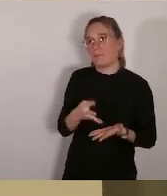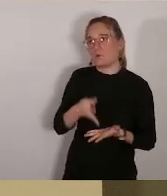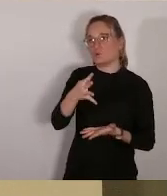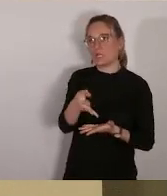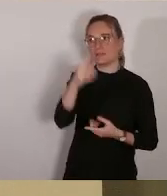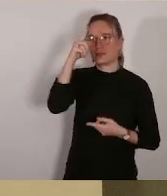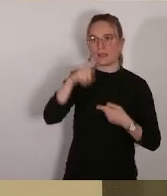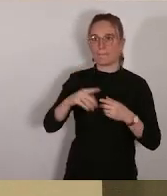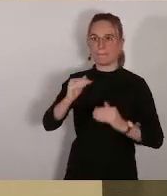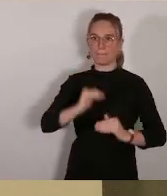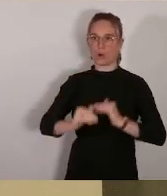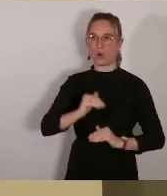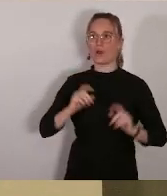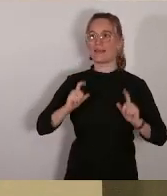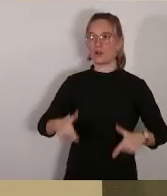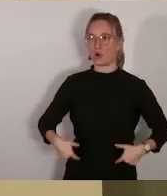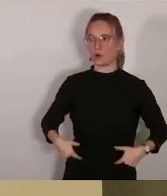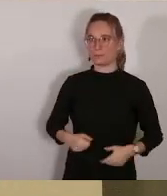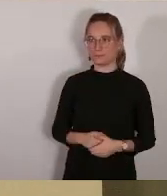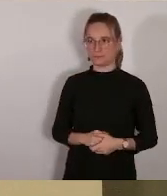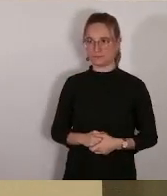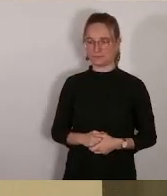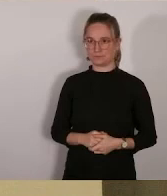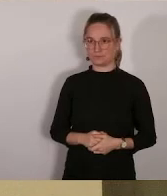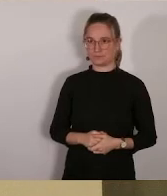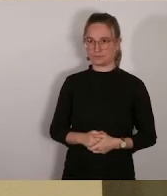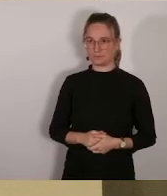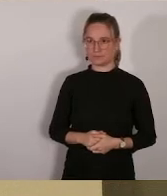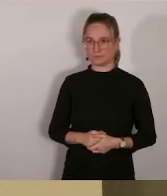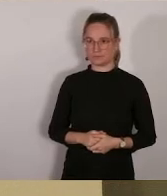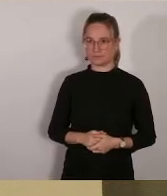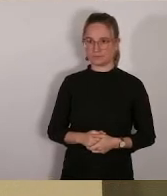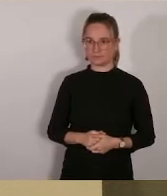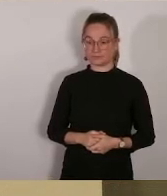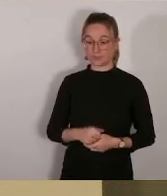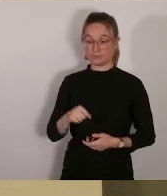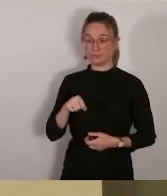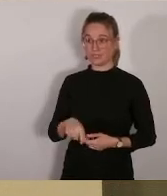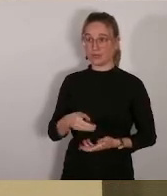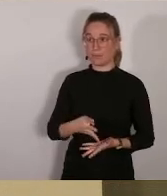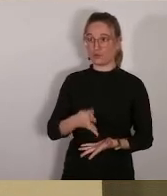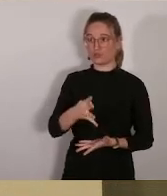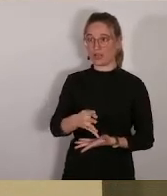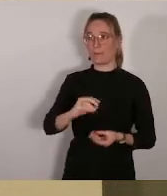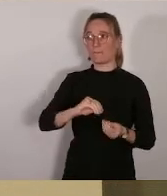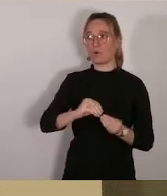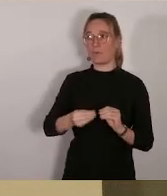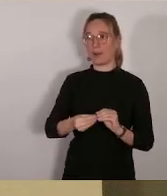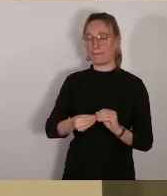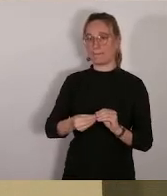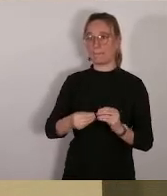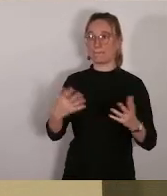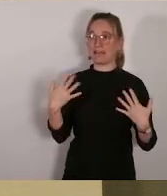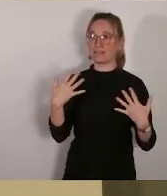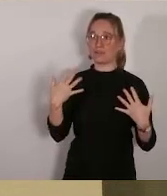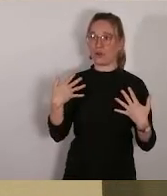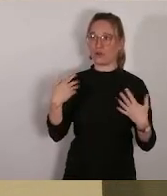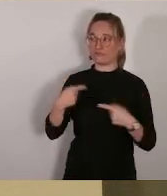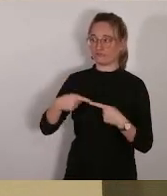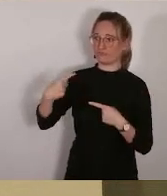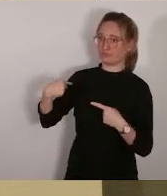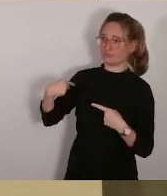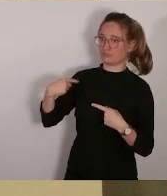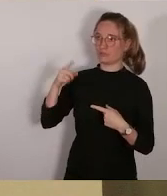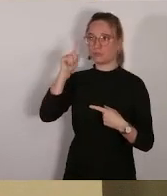C'est un projet qui a connu un problème au printemps dernier avec le dépôt de bilan de la